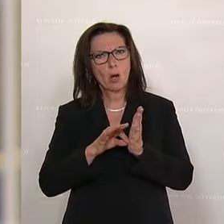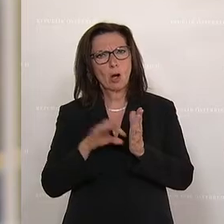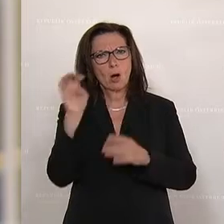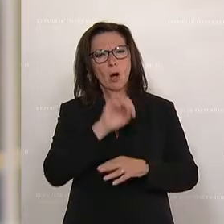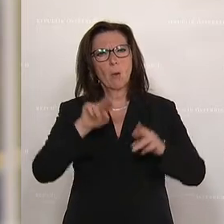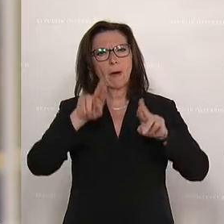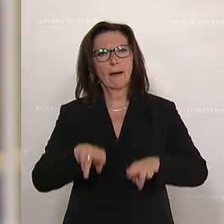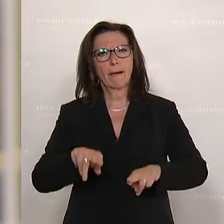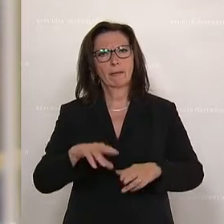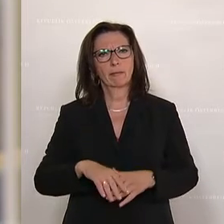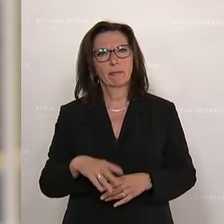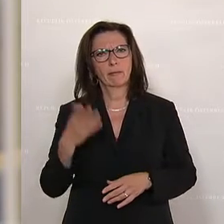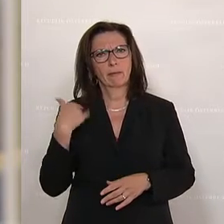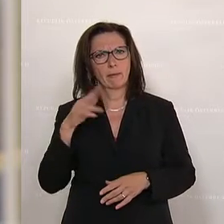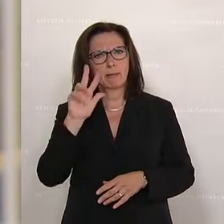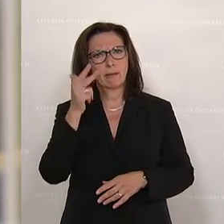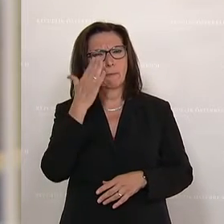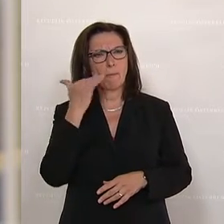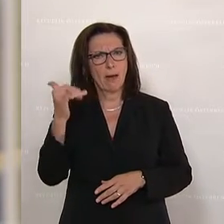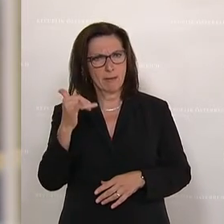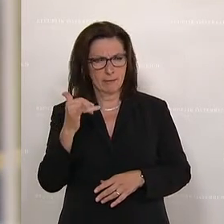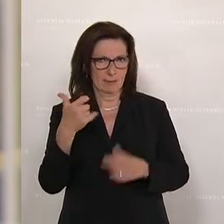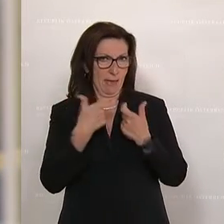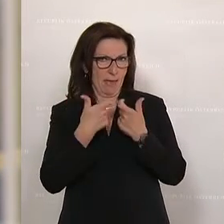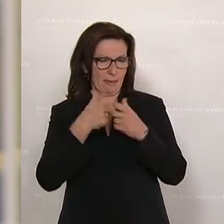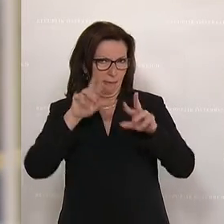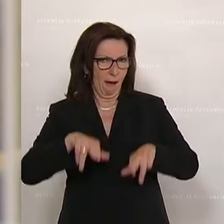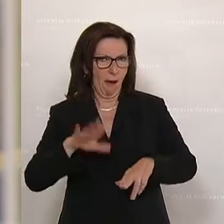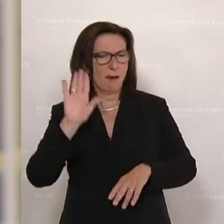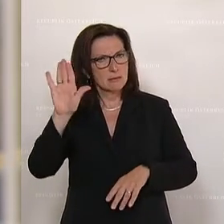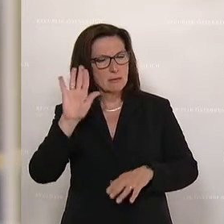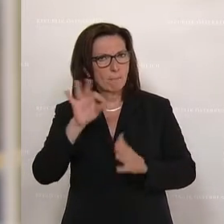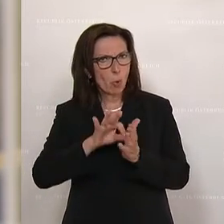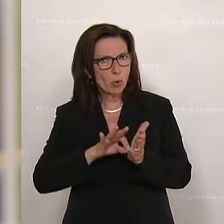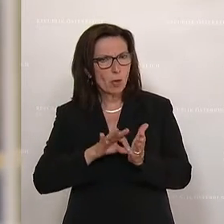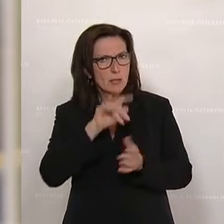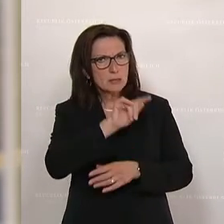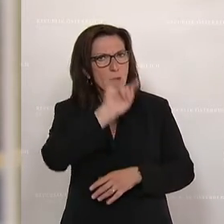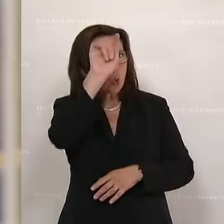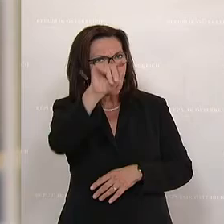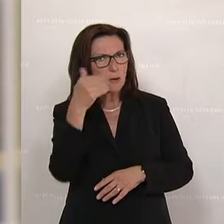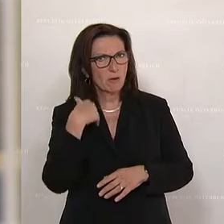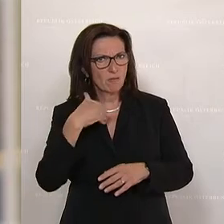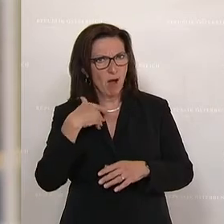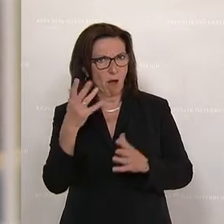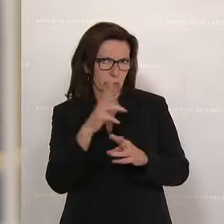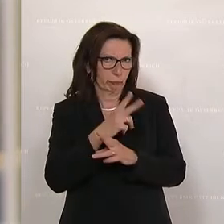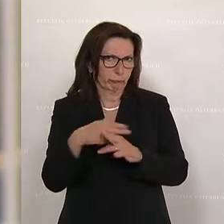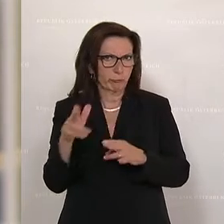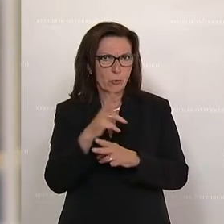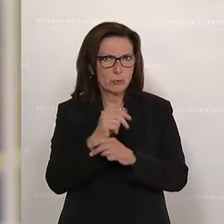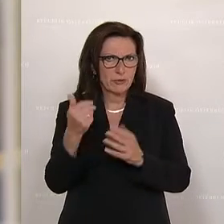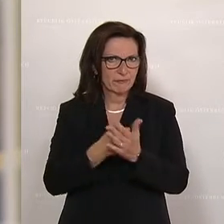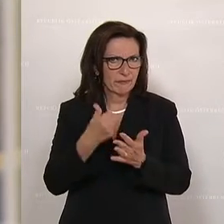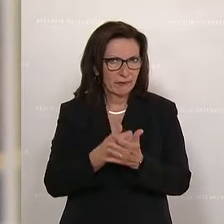Rats vom 3. Mai, also des Energierates, wo Sie ja Österreich vertreten haben. Oder vertreten, vertreten